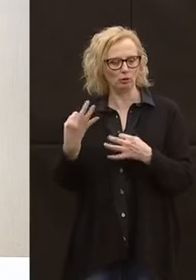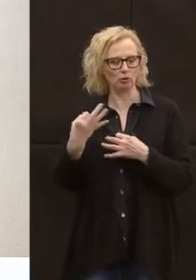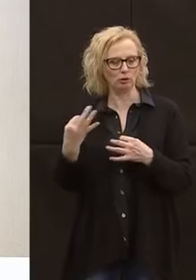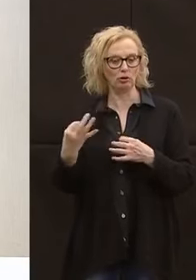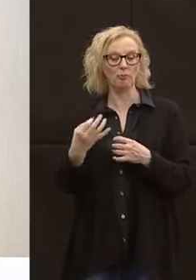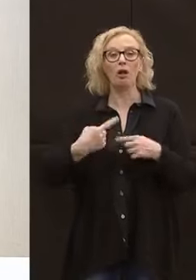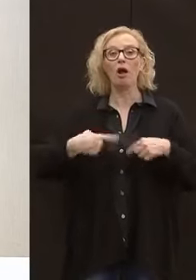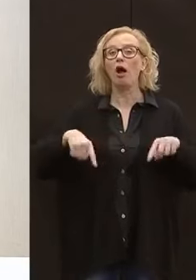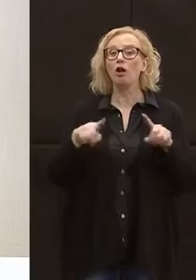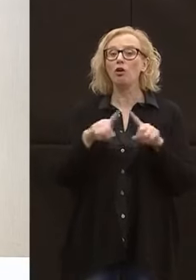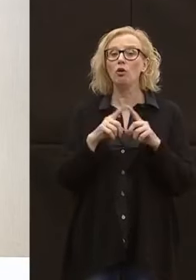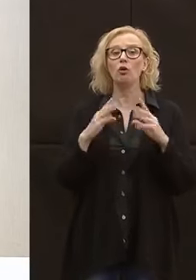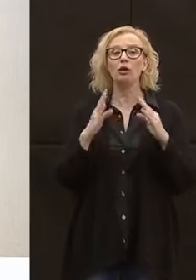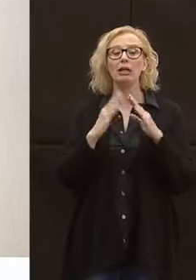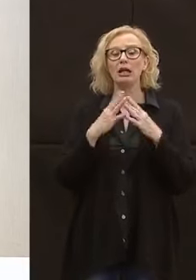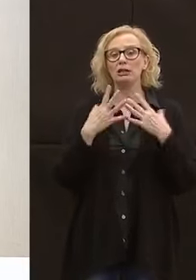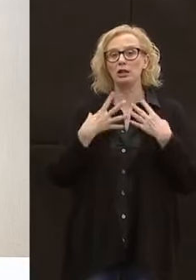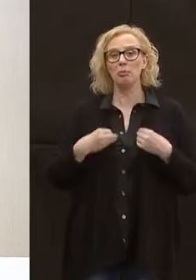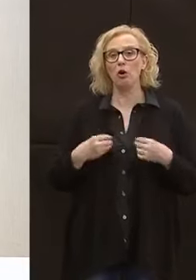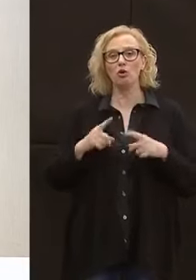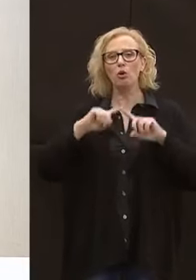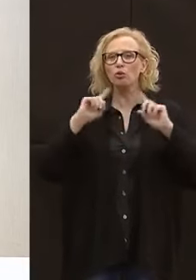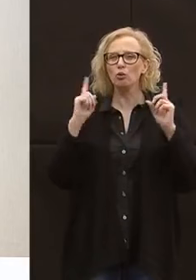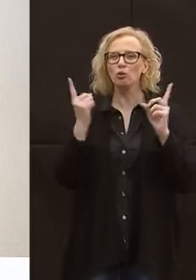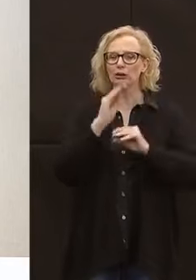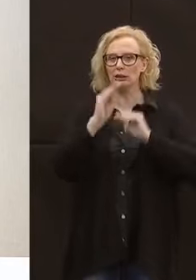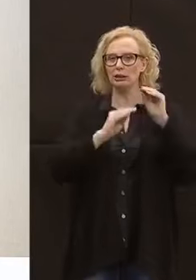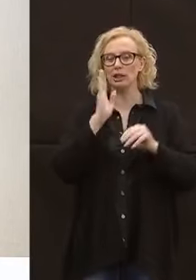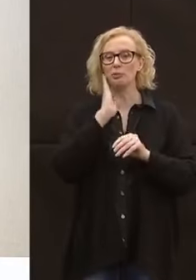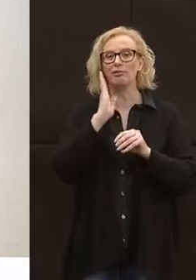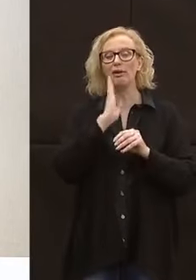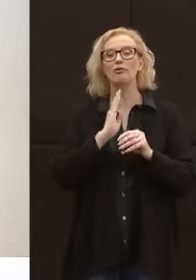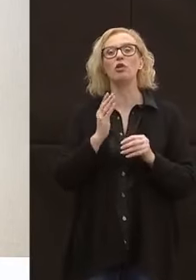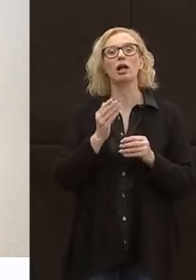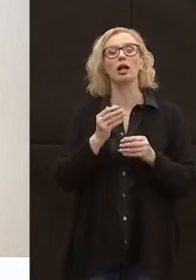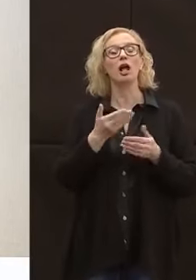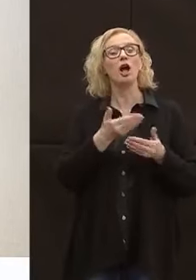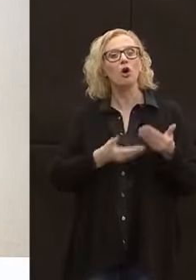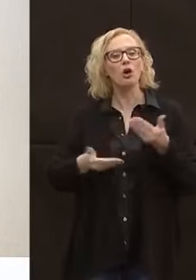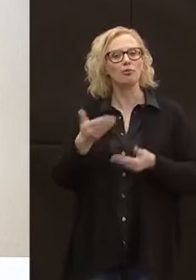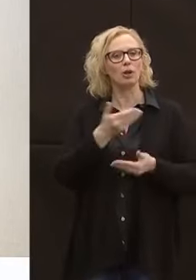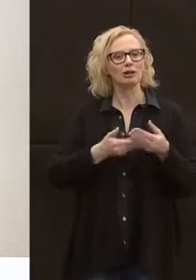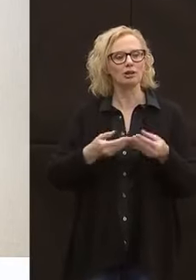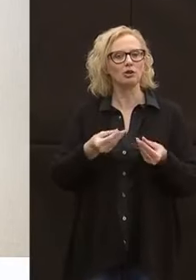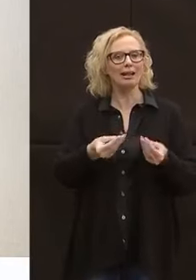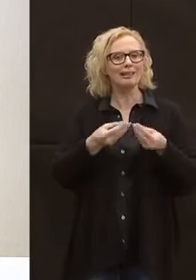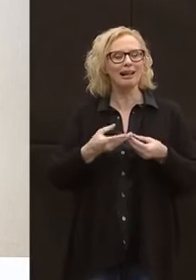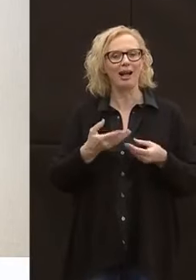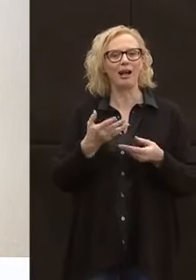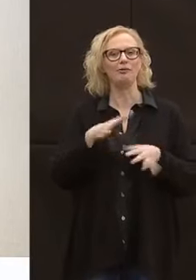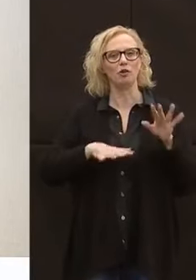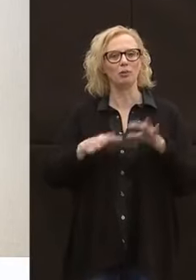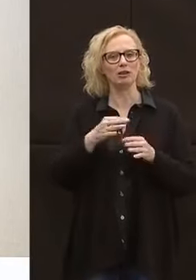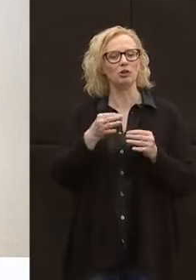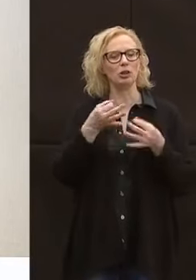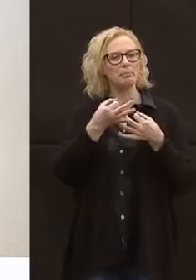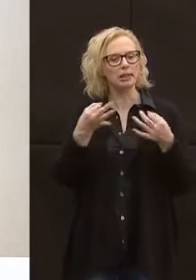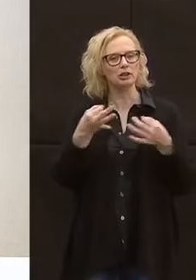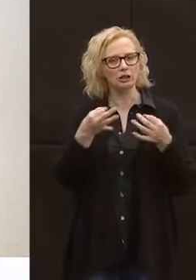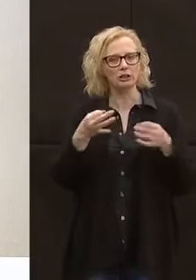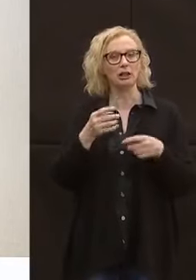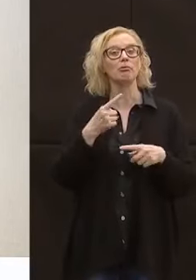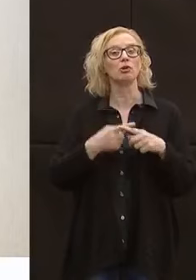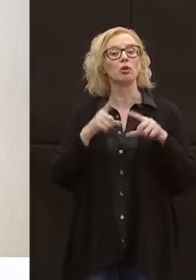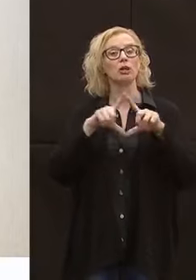a tutte le PSP nel fornirci dei dati puntuali e delle schede evidentemente ufficiali firmate dai